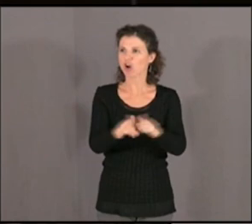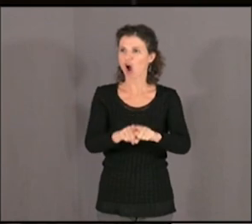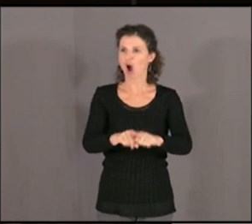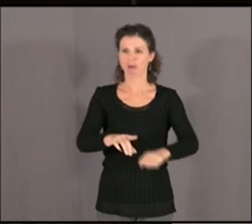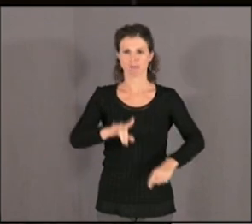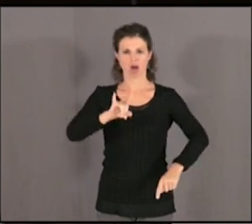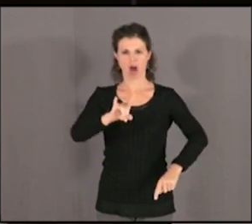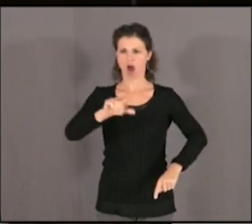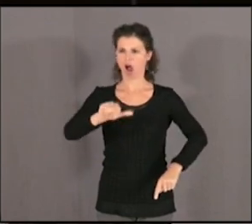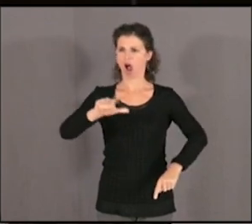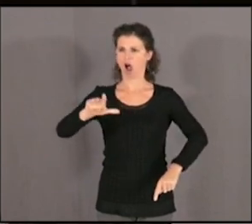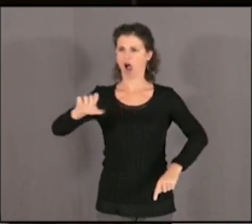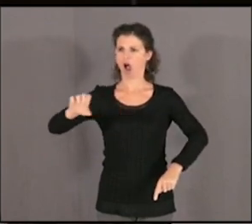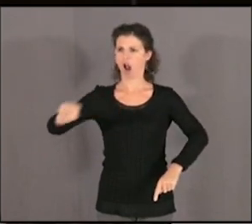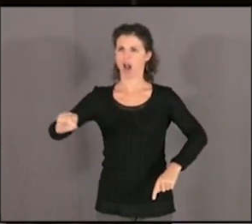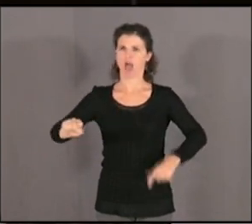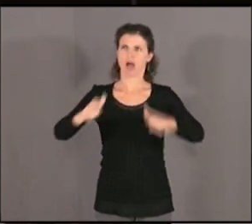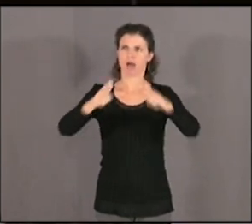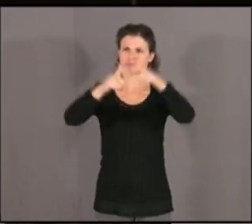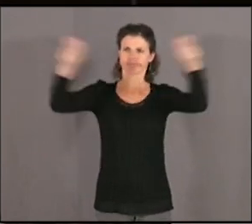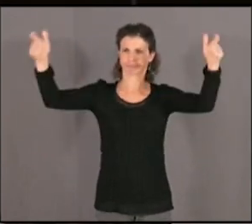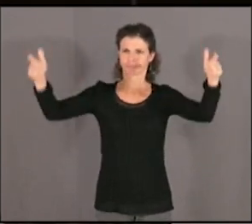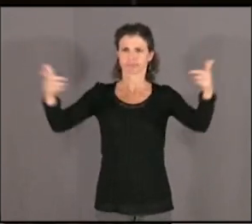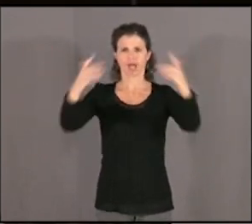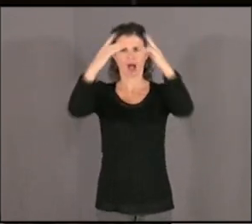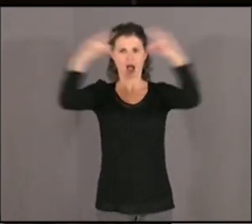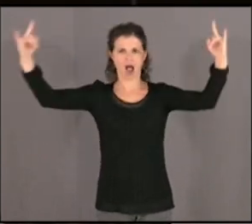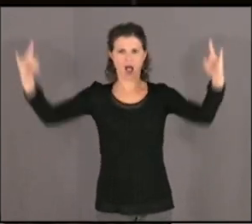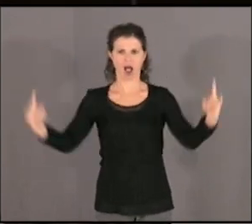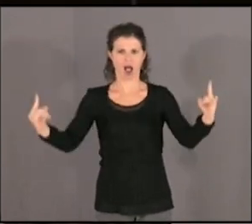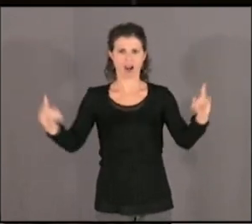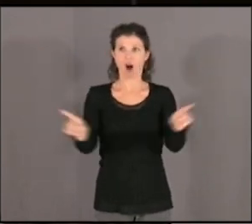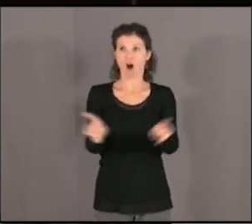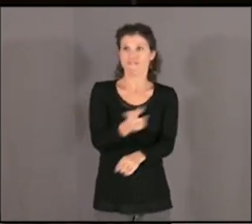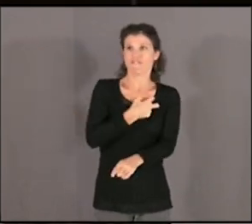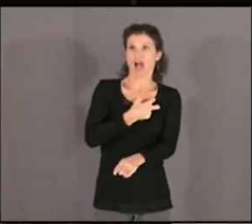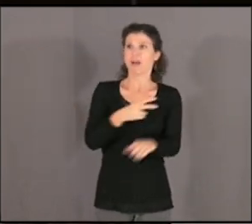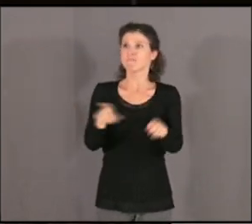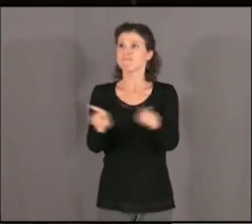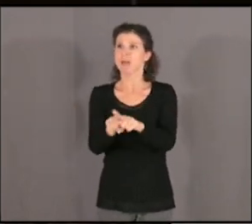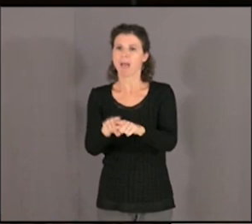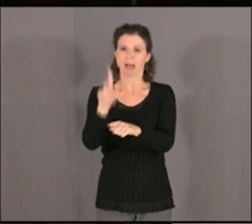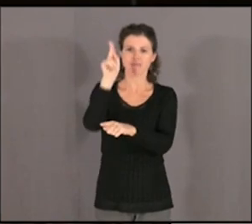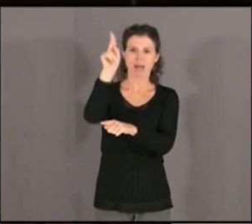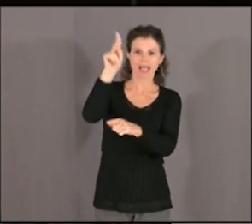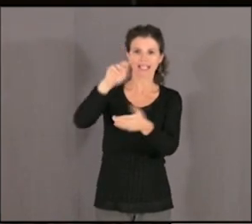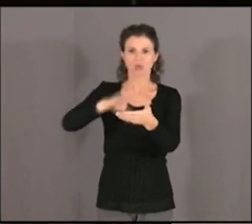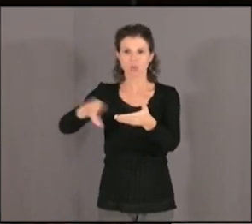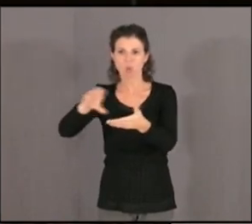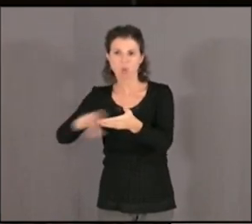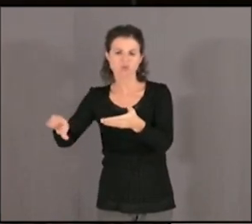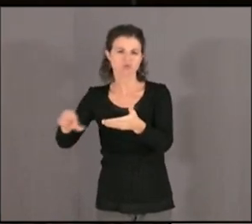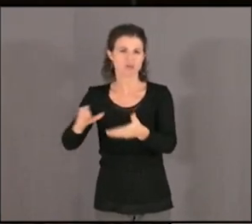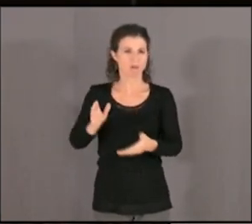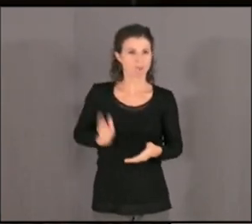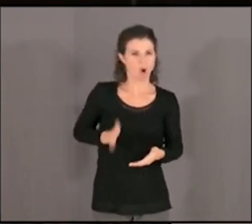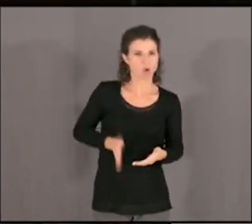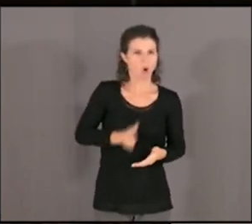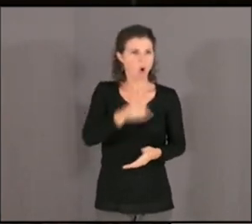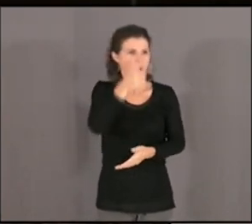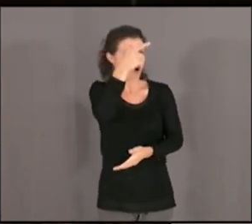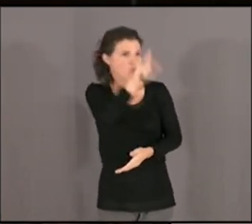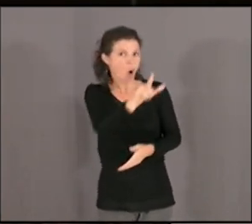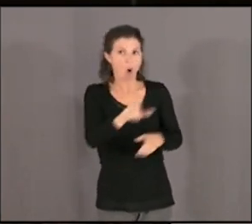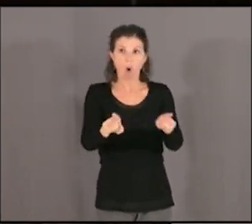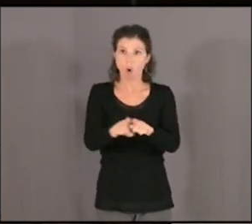halles enfin à Marseille. Je dis enfin parce que dans toutes les grandes villes, Paris, Lyon, Toulouse, Bordeaux, il y a des halles, des vraies halles. Il y en a aussi à